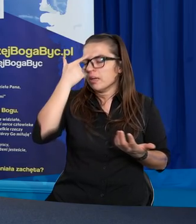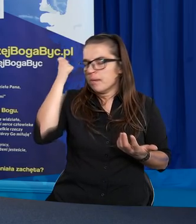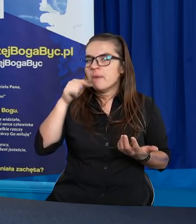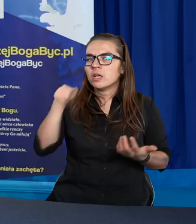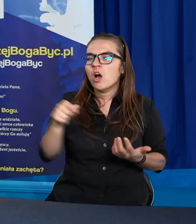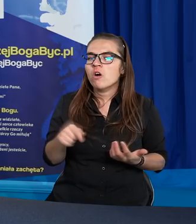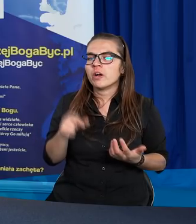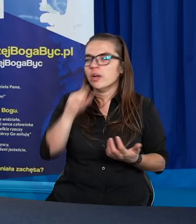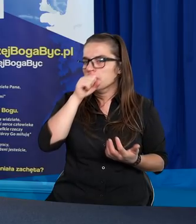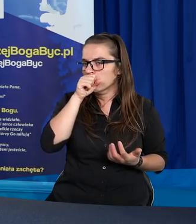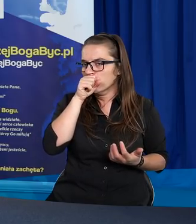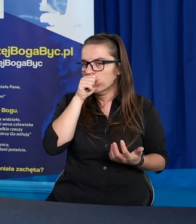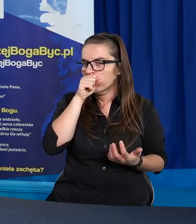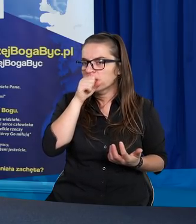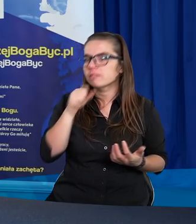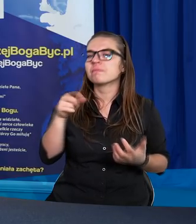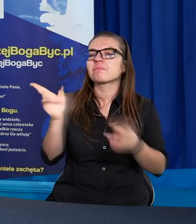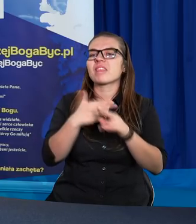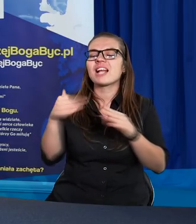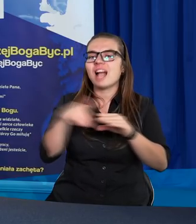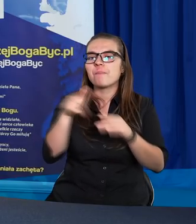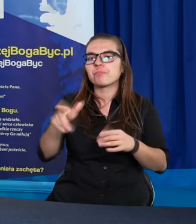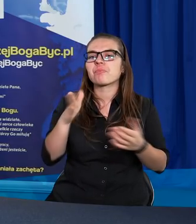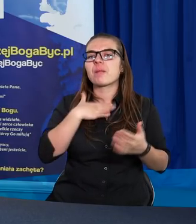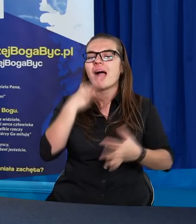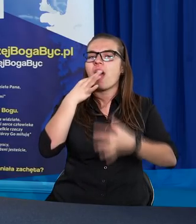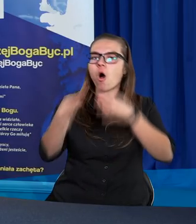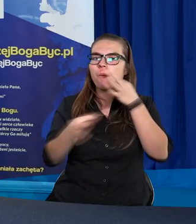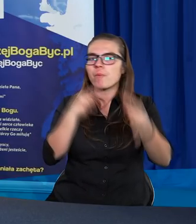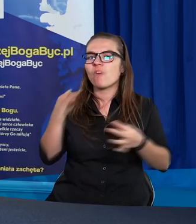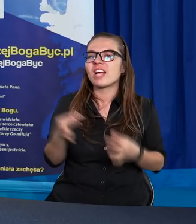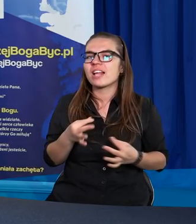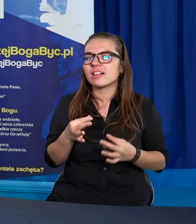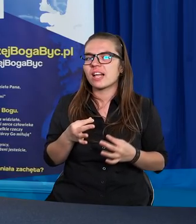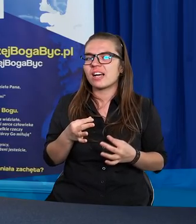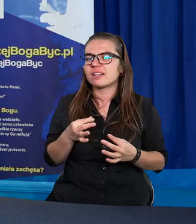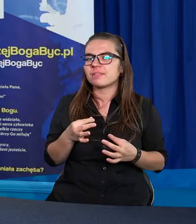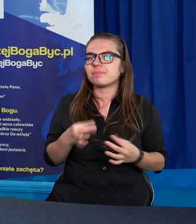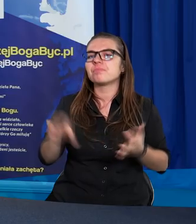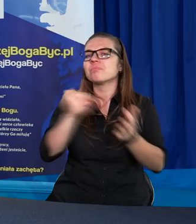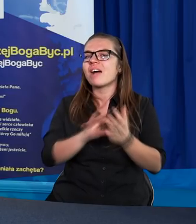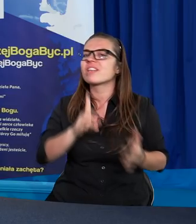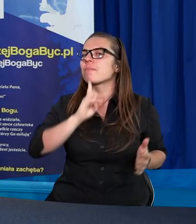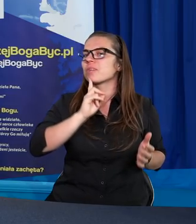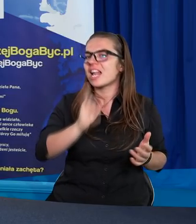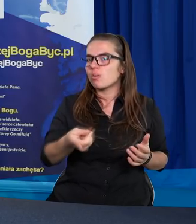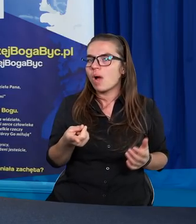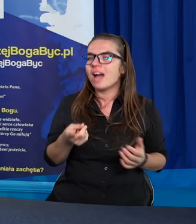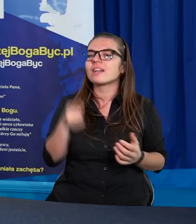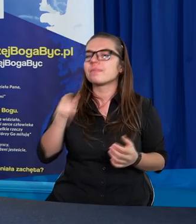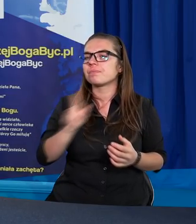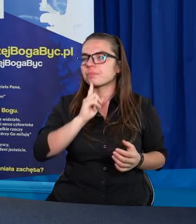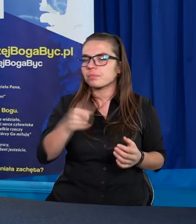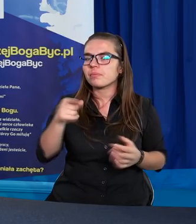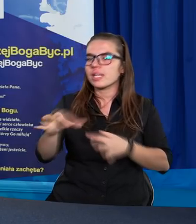o tym, że jest to tylko przypowieść. Przypowieść z założenia ma opowiadać o pewnym przesłaniu. A